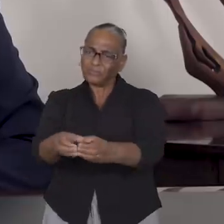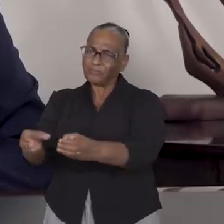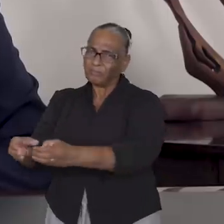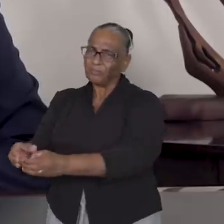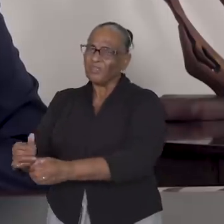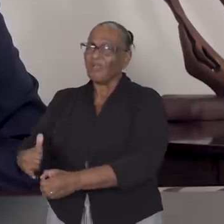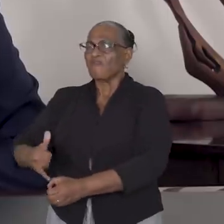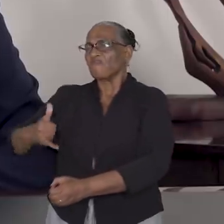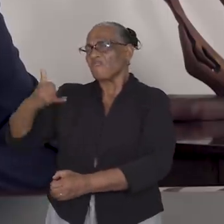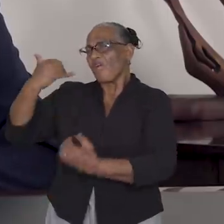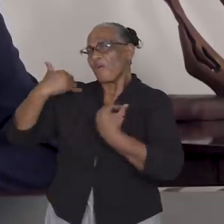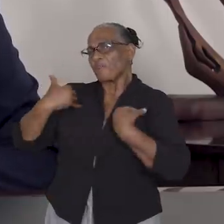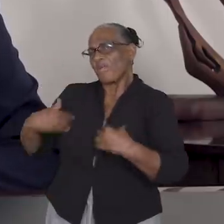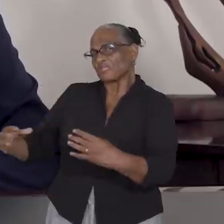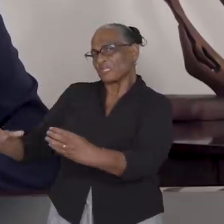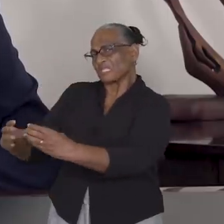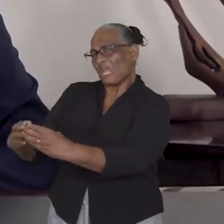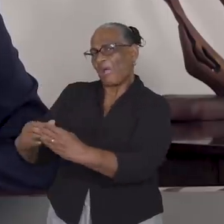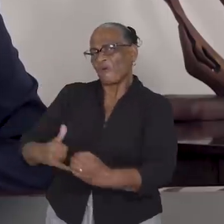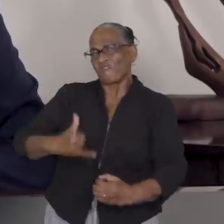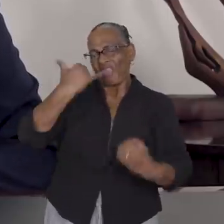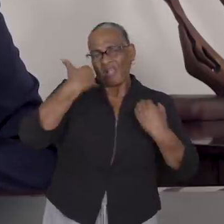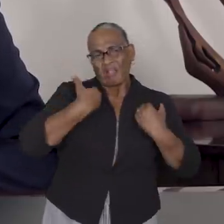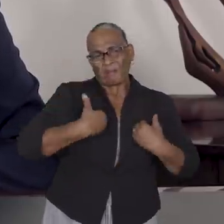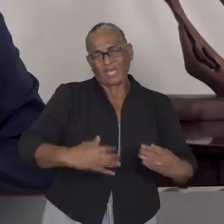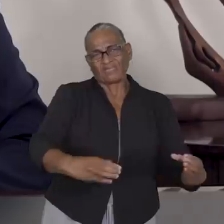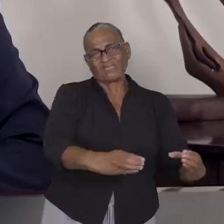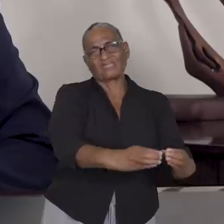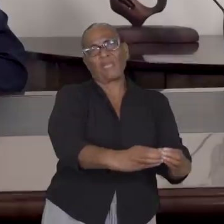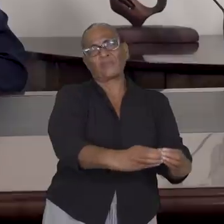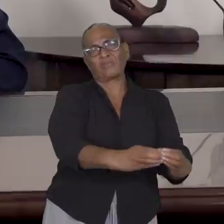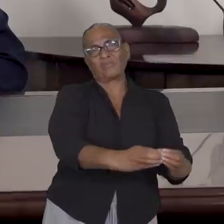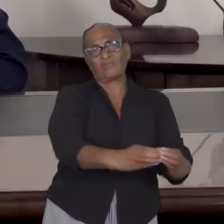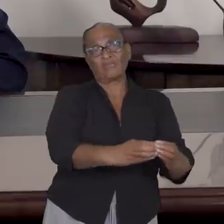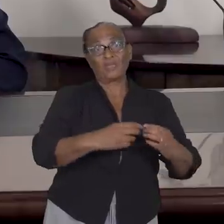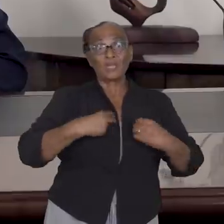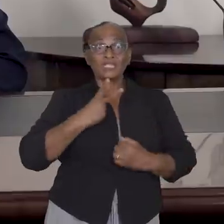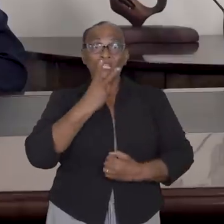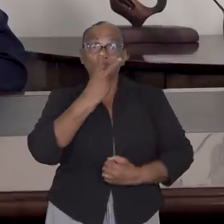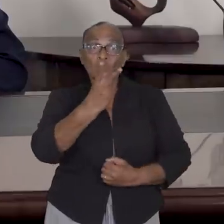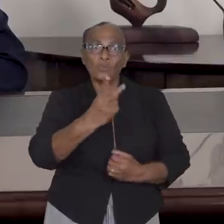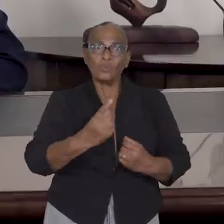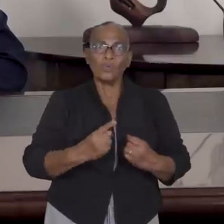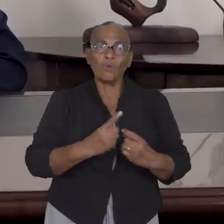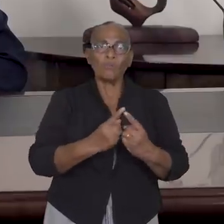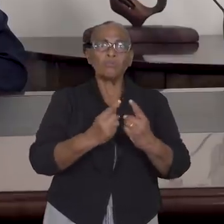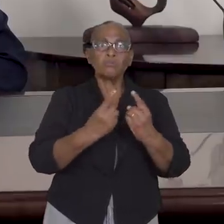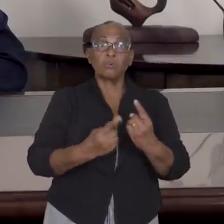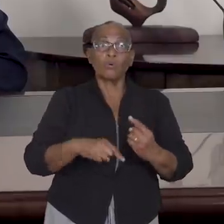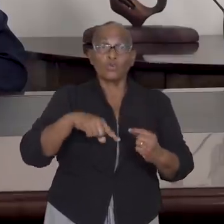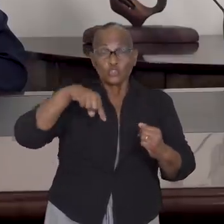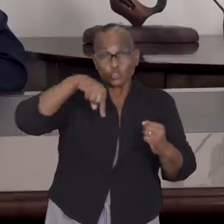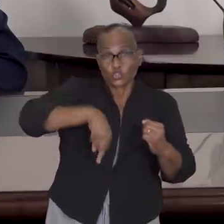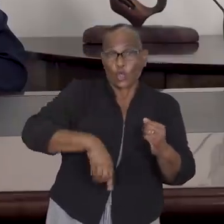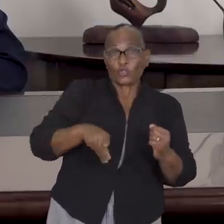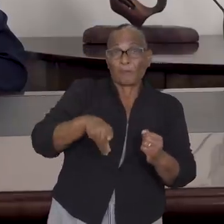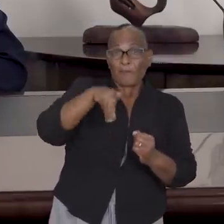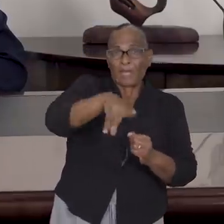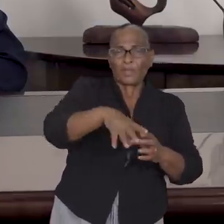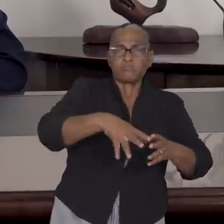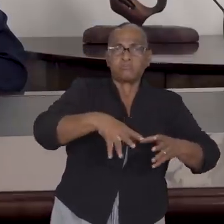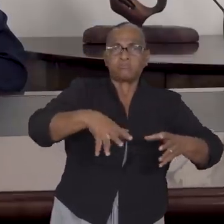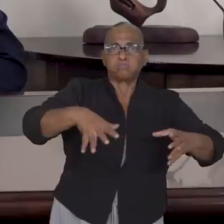waar er veel mensen bijeen komen. We zien thans een uitgroei naar het zuiden van